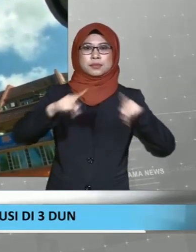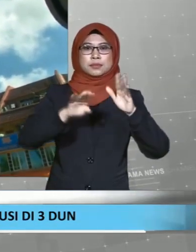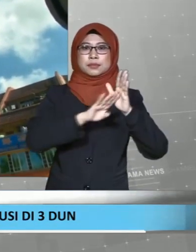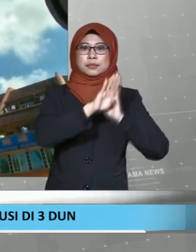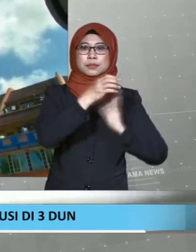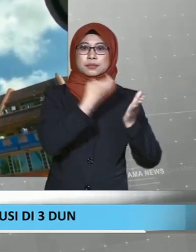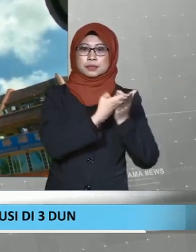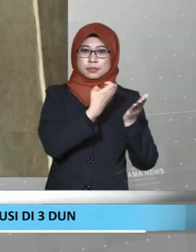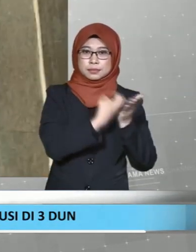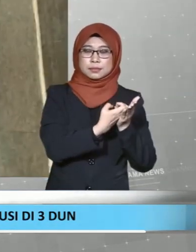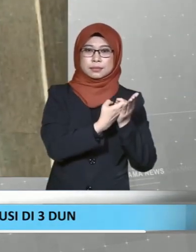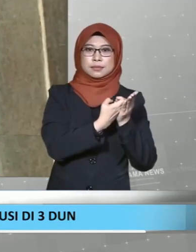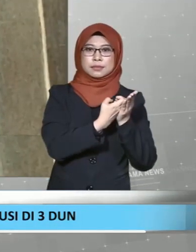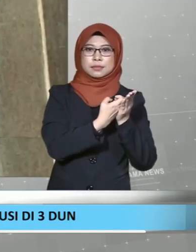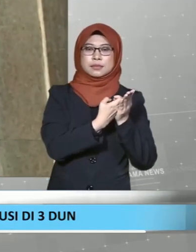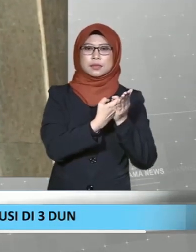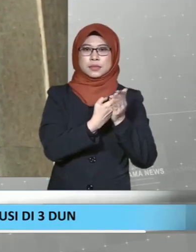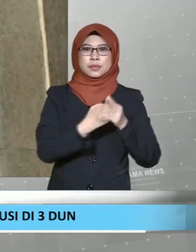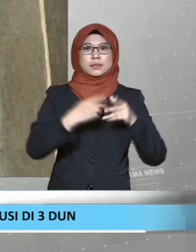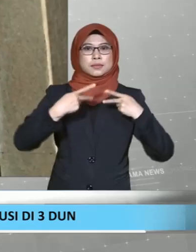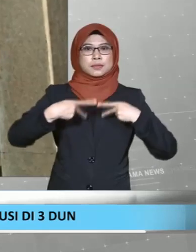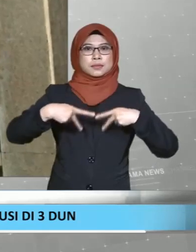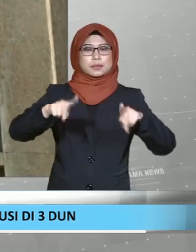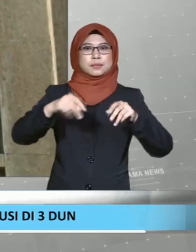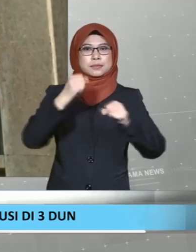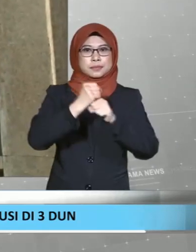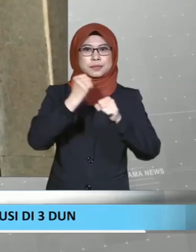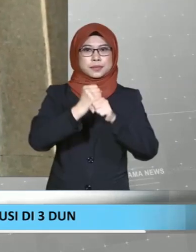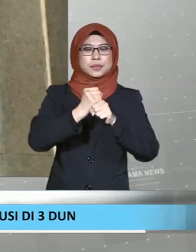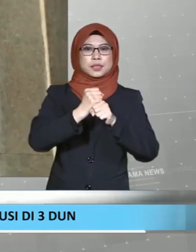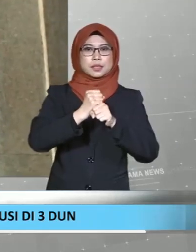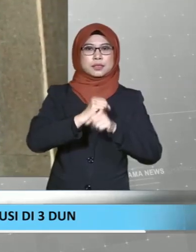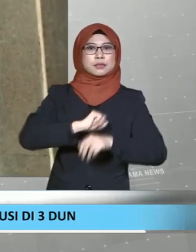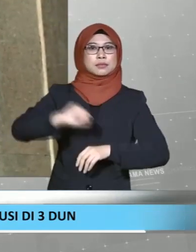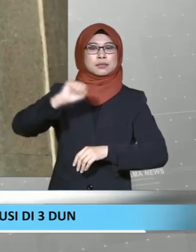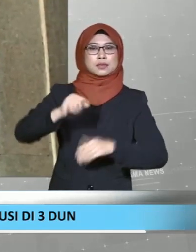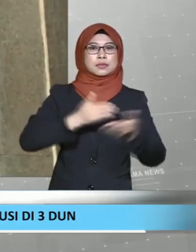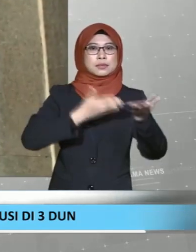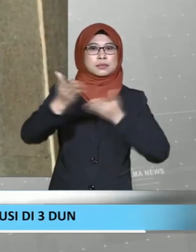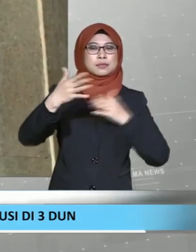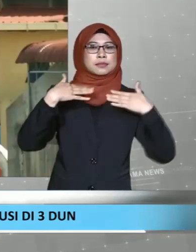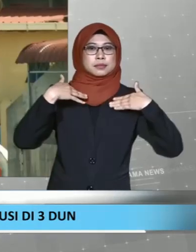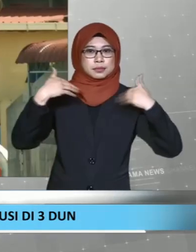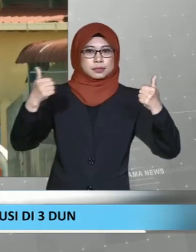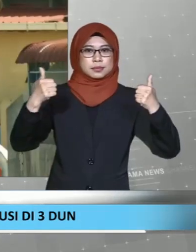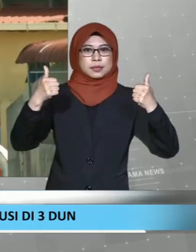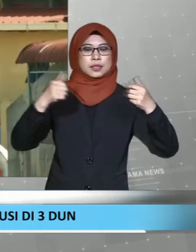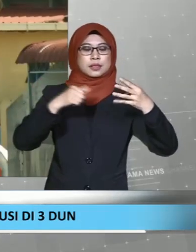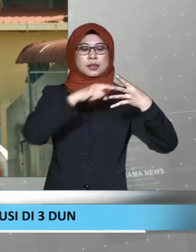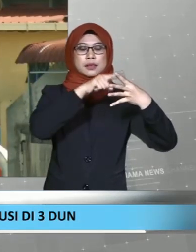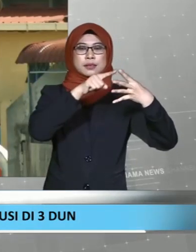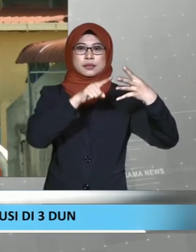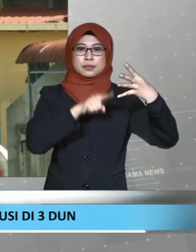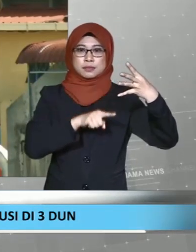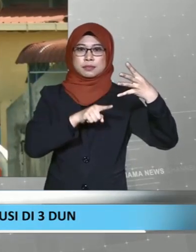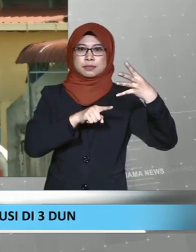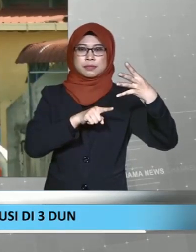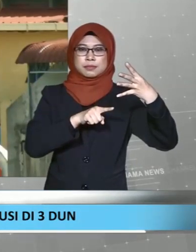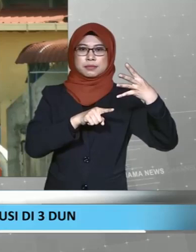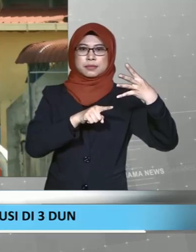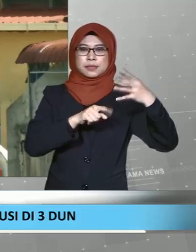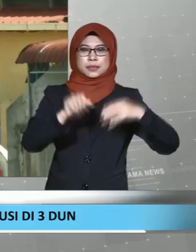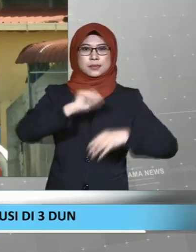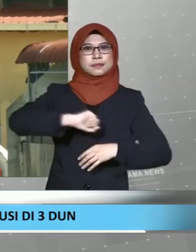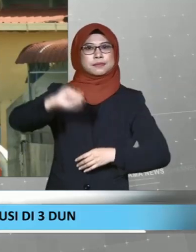pembangunan ekonomi, menjana peluang pekerjaan serta reformasi khidmat kesihatan merupakan empat agenda yang akan